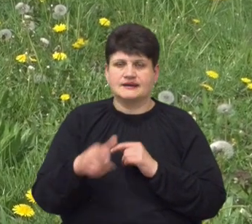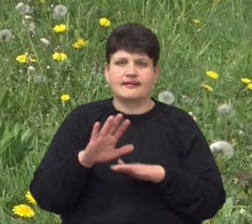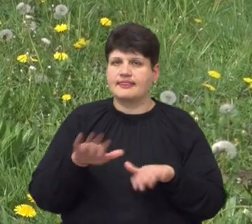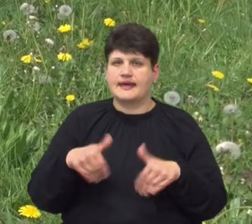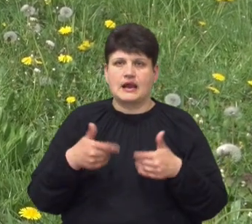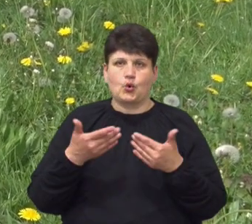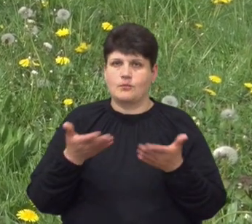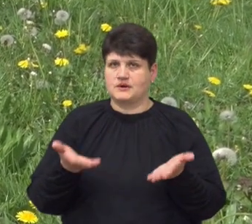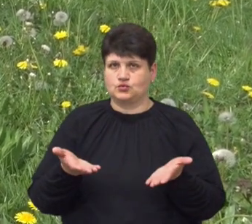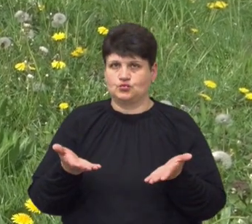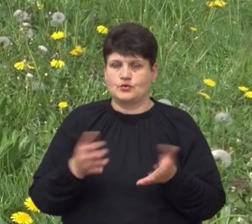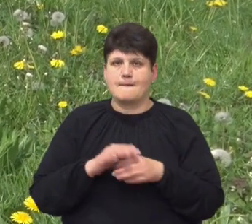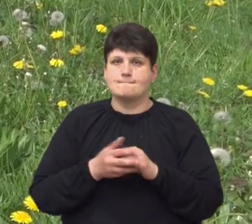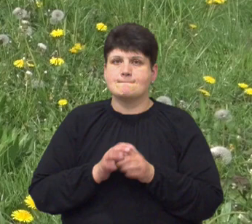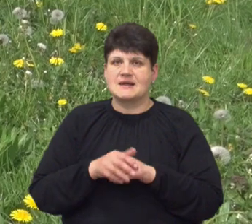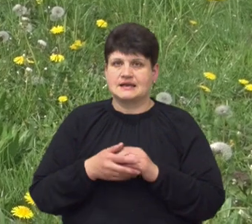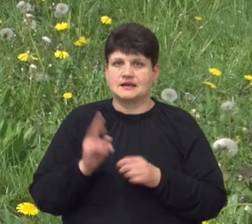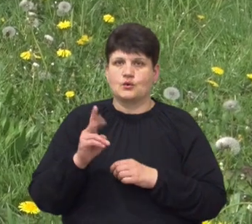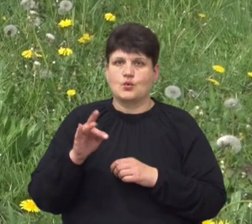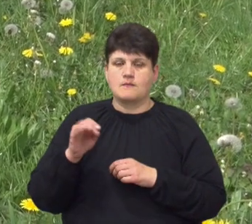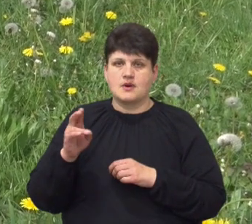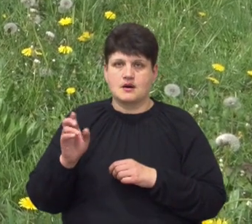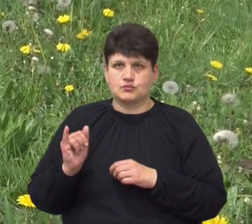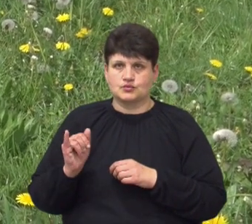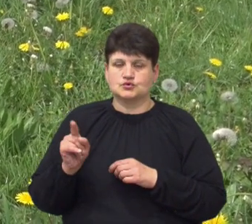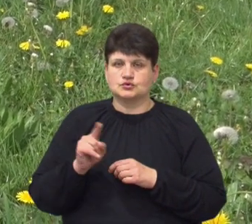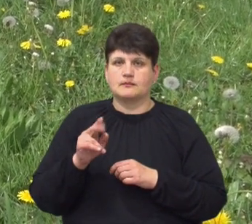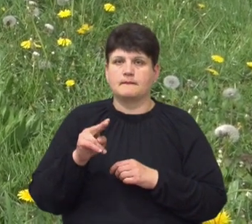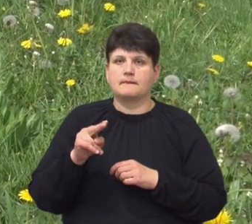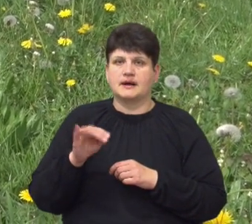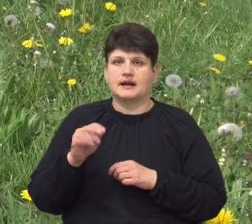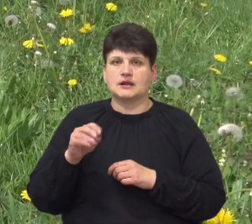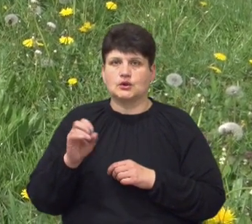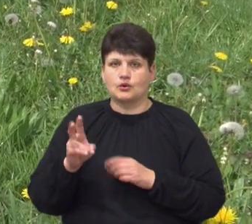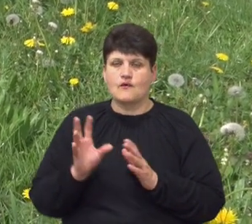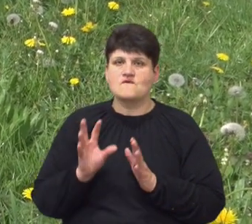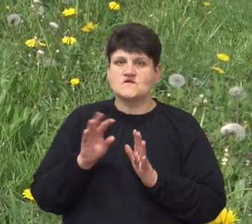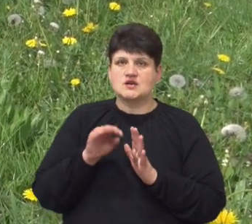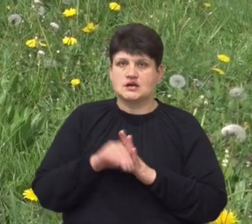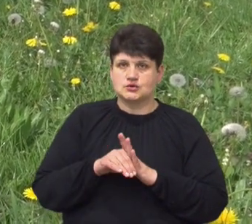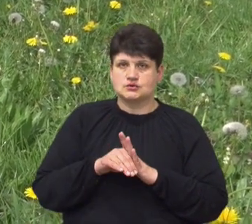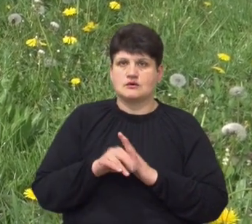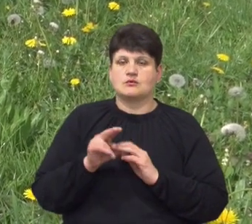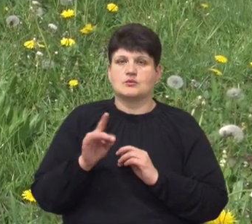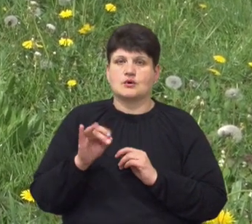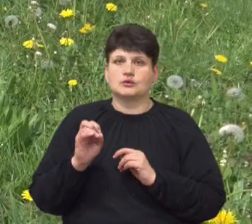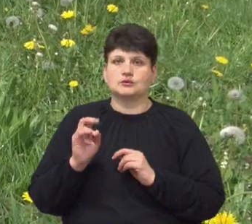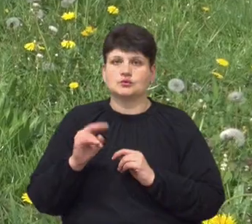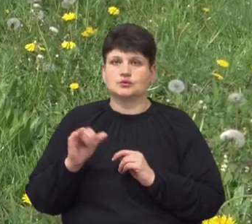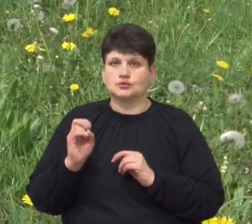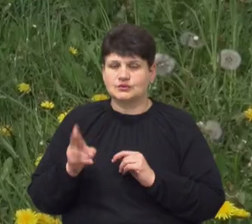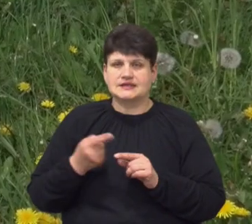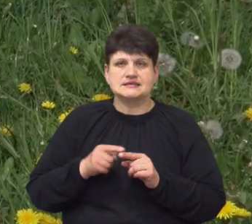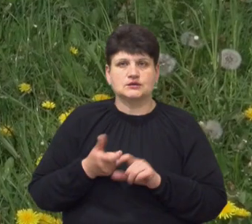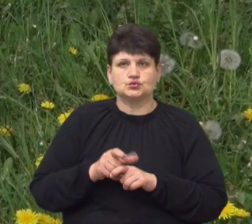мити кульбабу, а насамперед, щоб пилок з течінок війшов в продукт, тому що це дуже